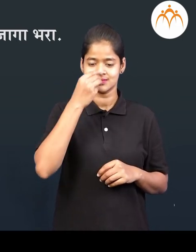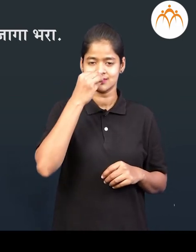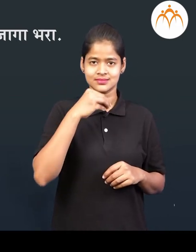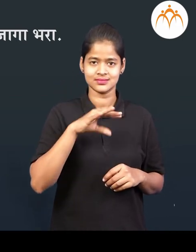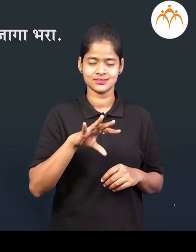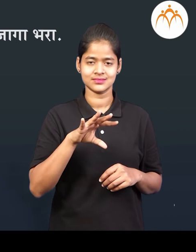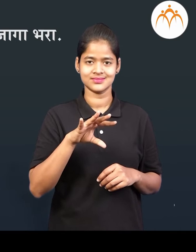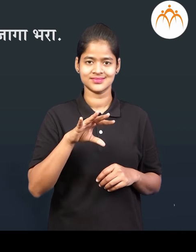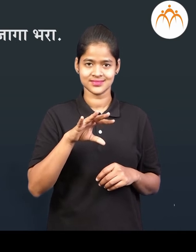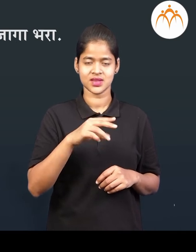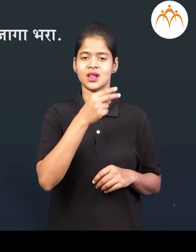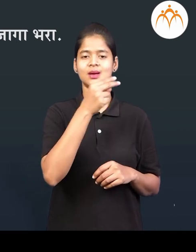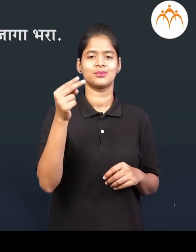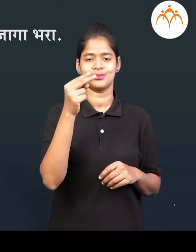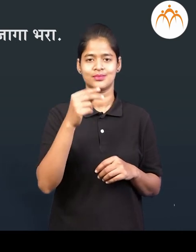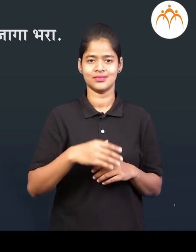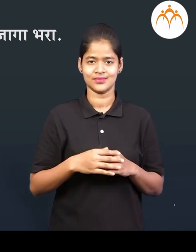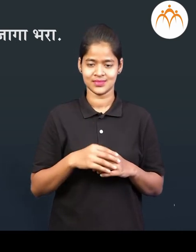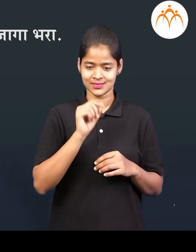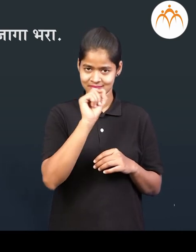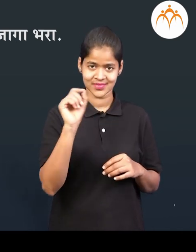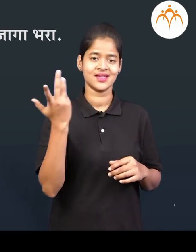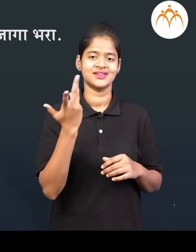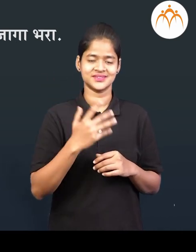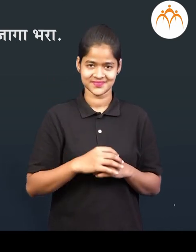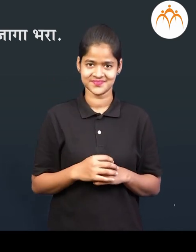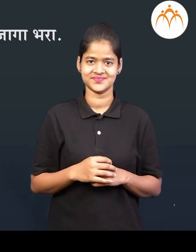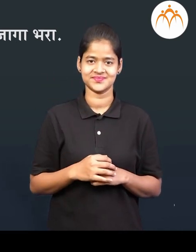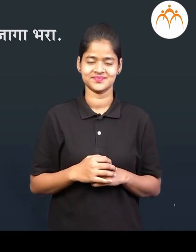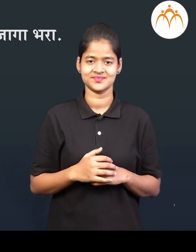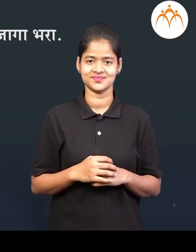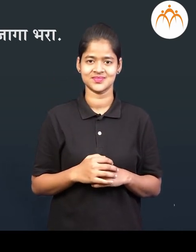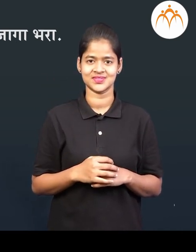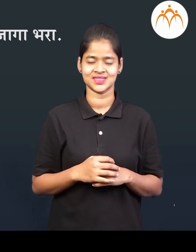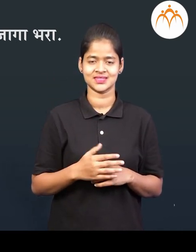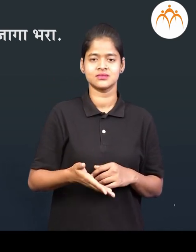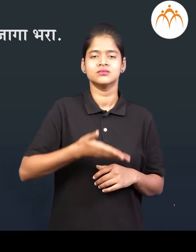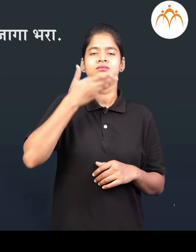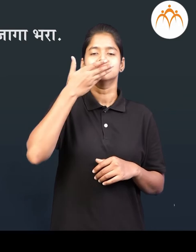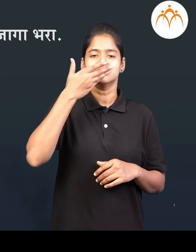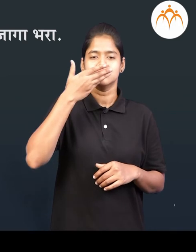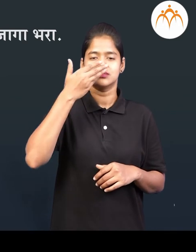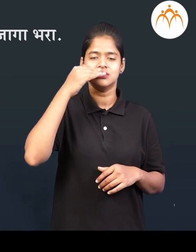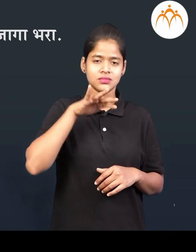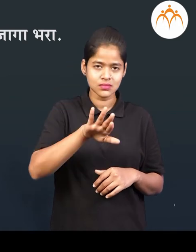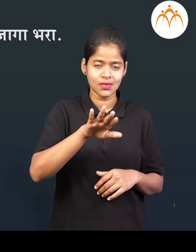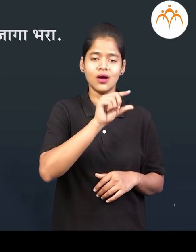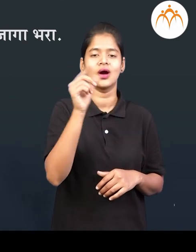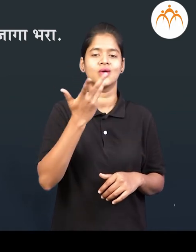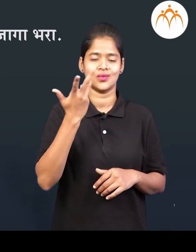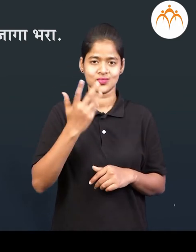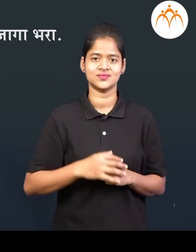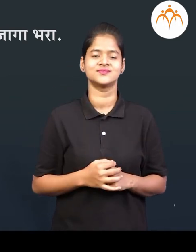हवा बाहेर सोड़तो त्याला टिम्ब टिम्ब मनतात। श्वास घेने किम्वा